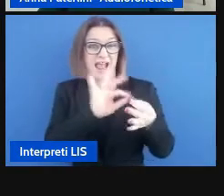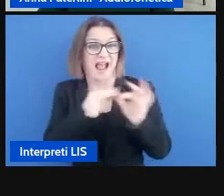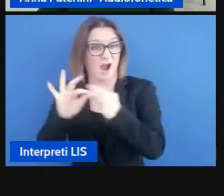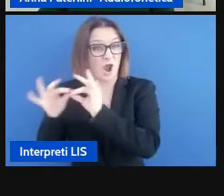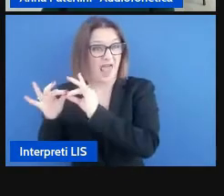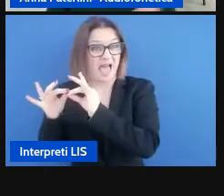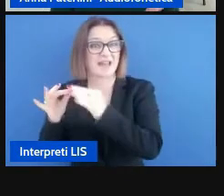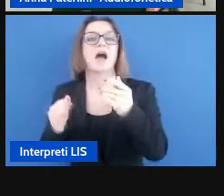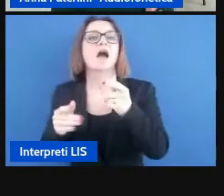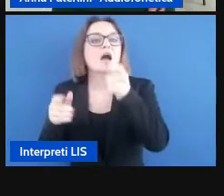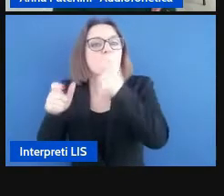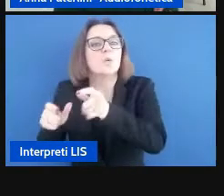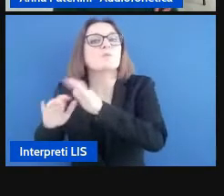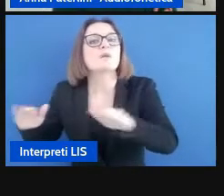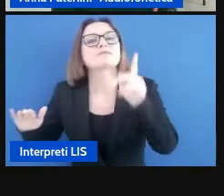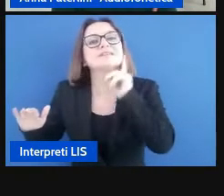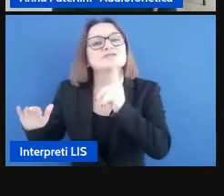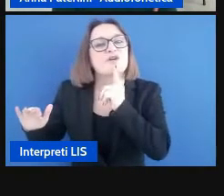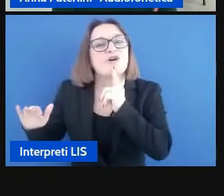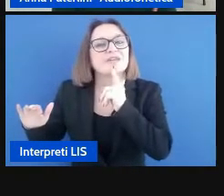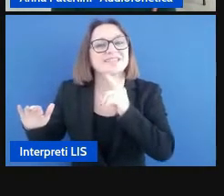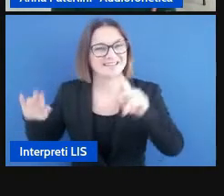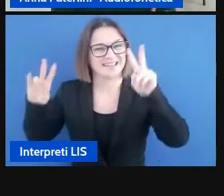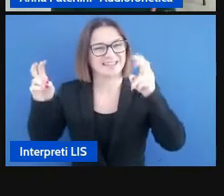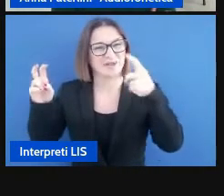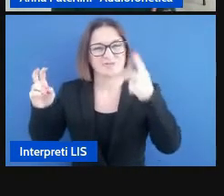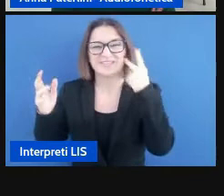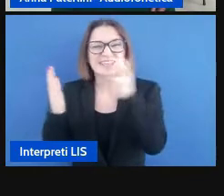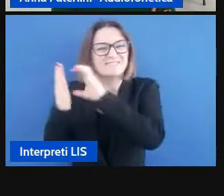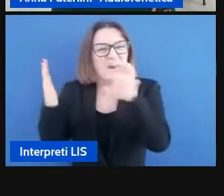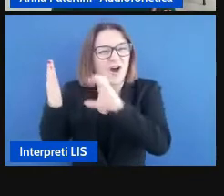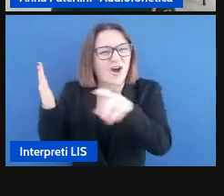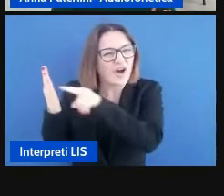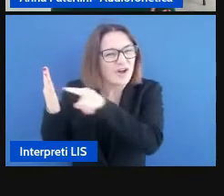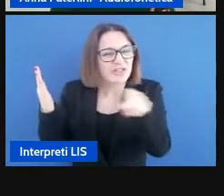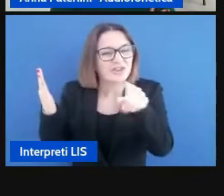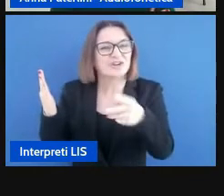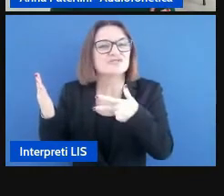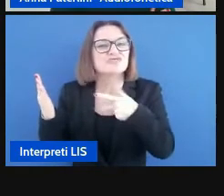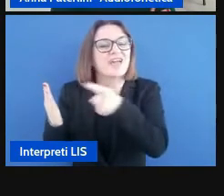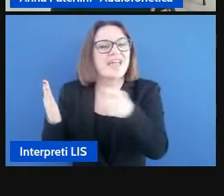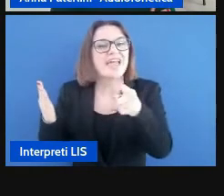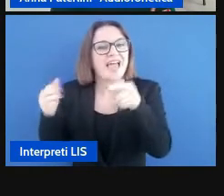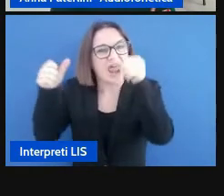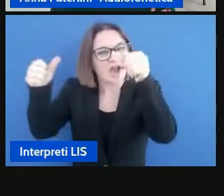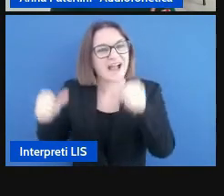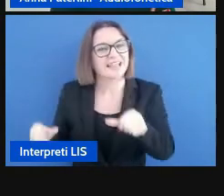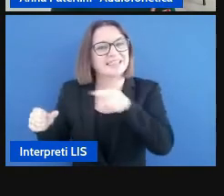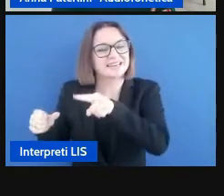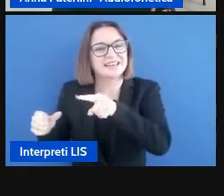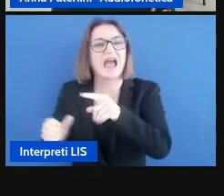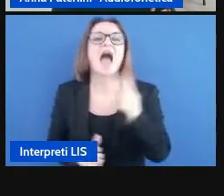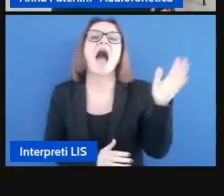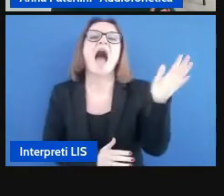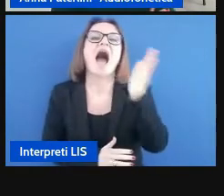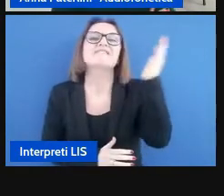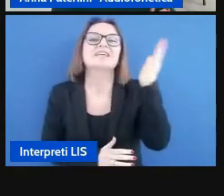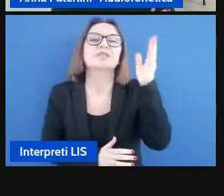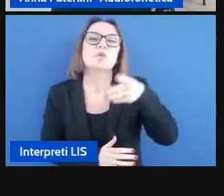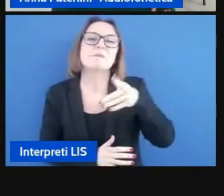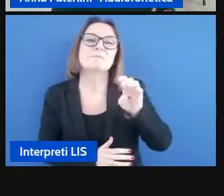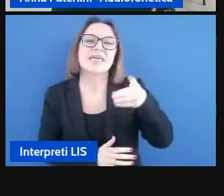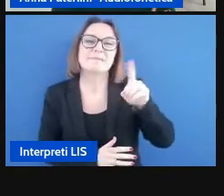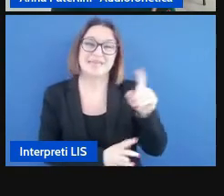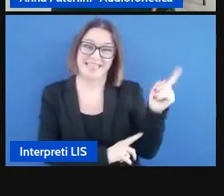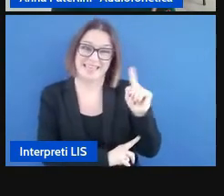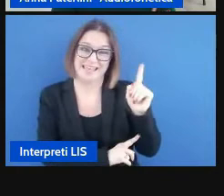sordi che si chiama come vedete dalle immagini della di questa locandina le avventure di pepe il suo zaino magico